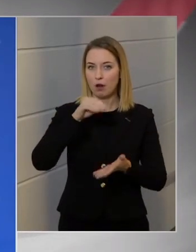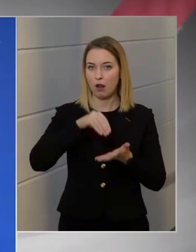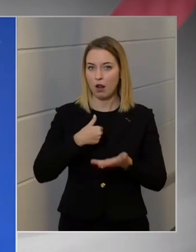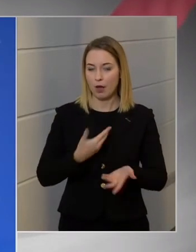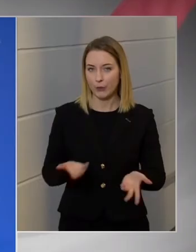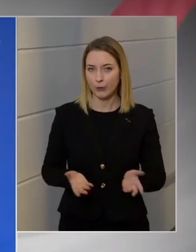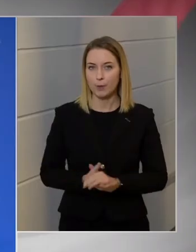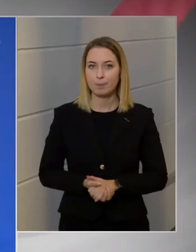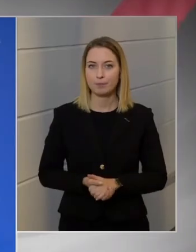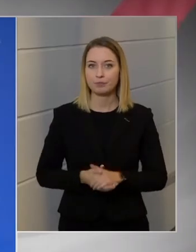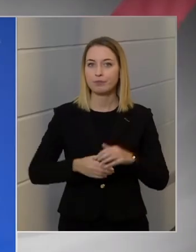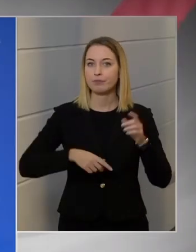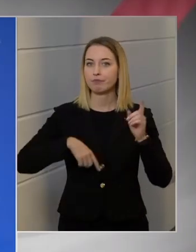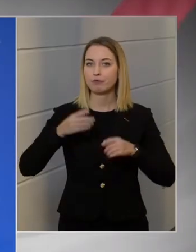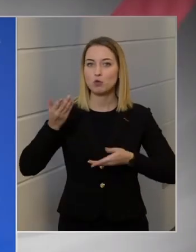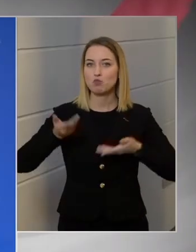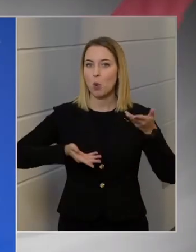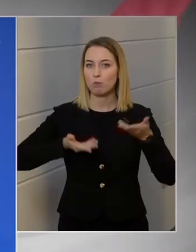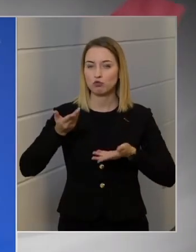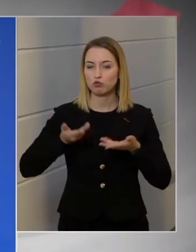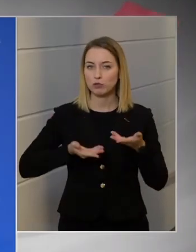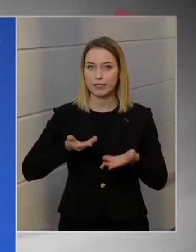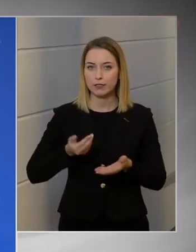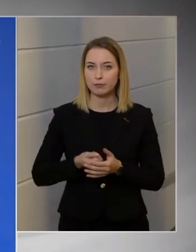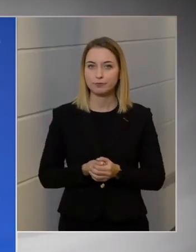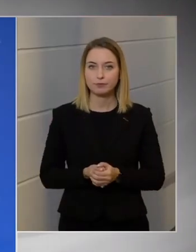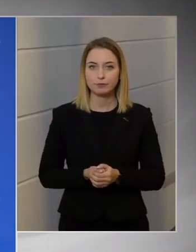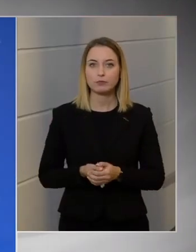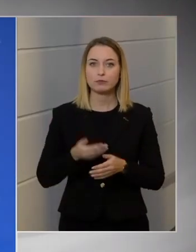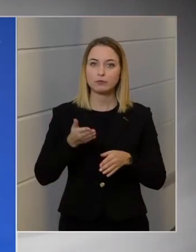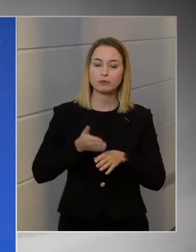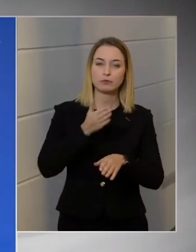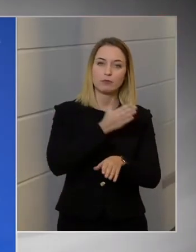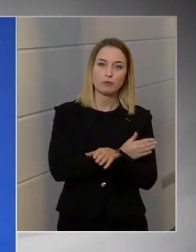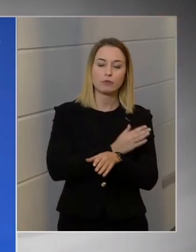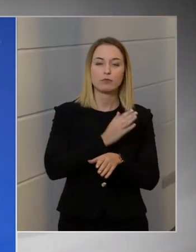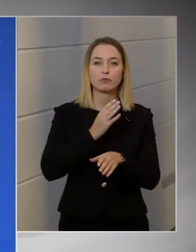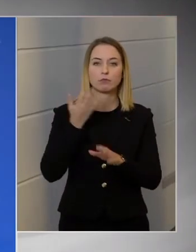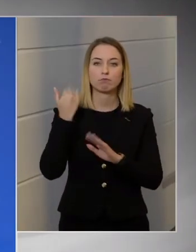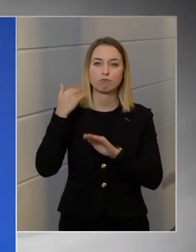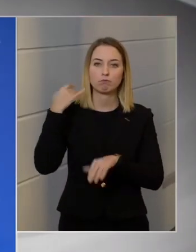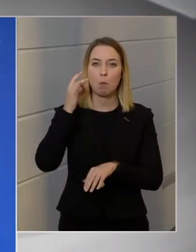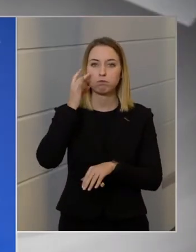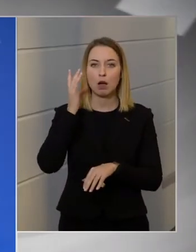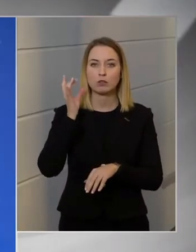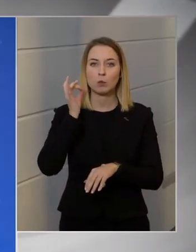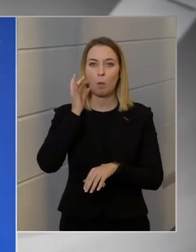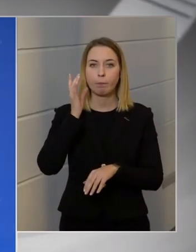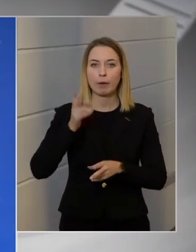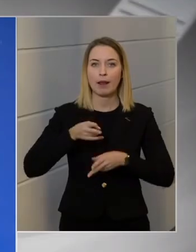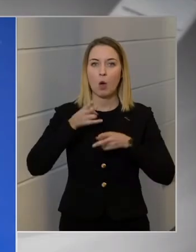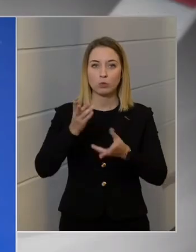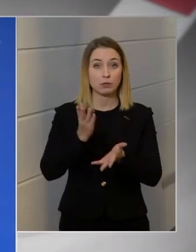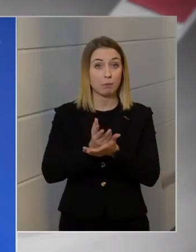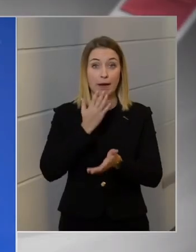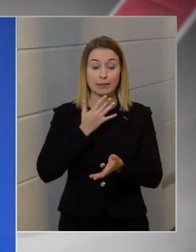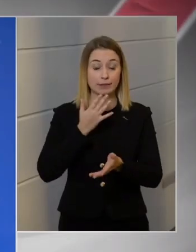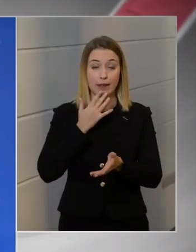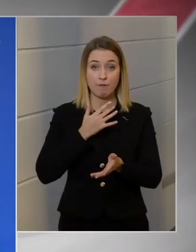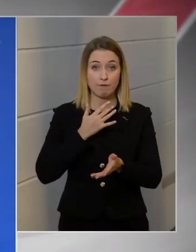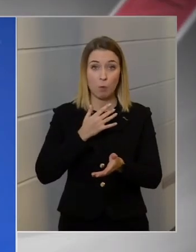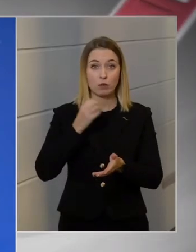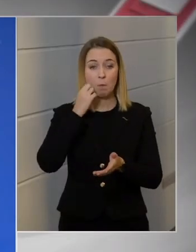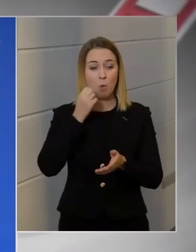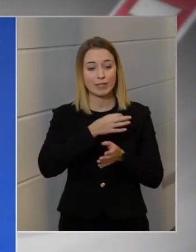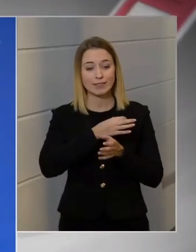Tehát a különbség az annyi, hogy korábban a Bartók-Béla út a ton már nem volt dugó a Moritz-tól befelé.